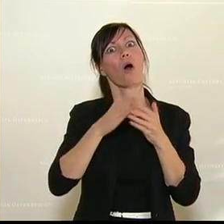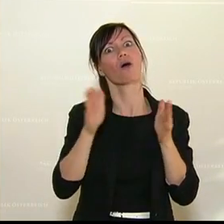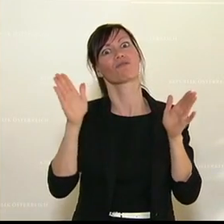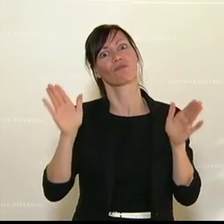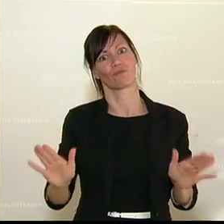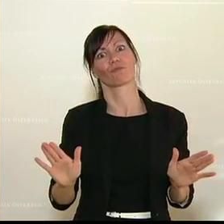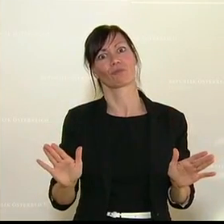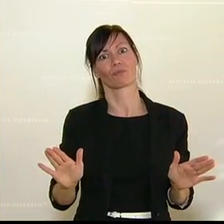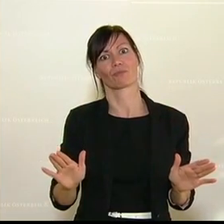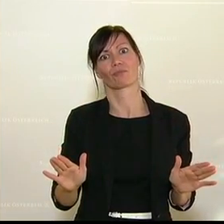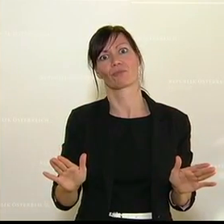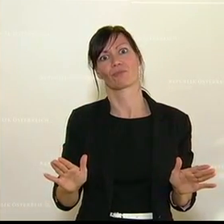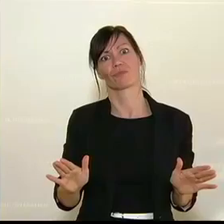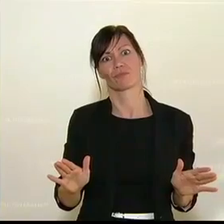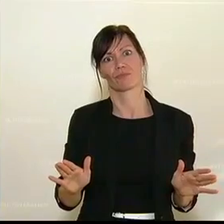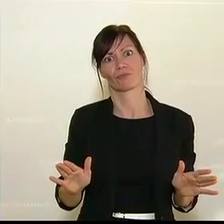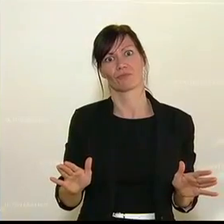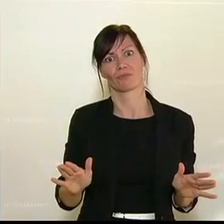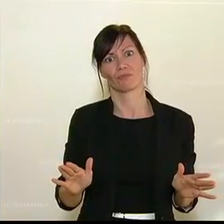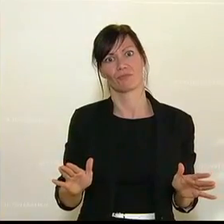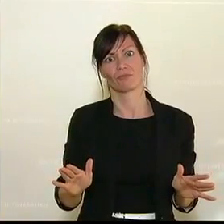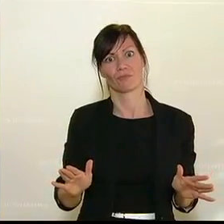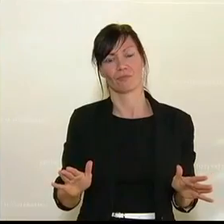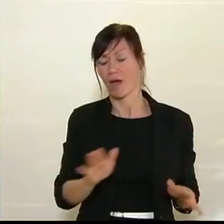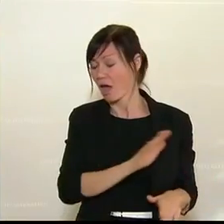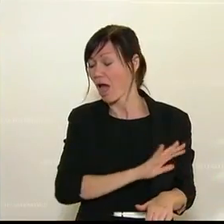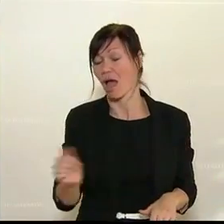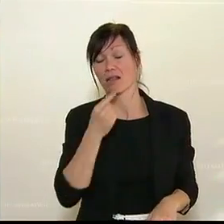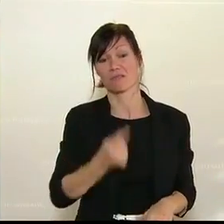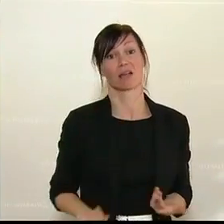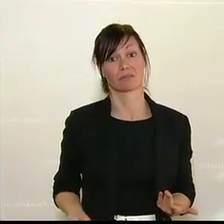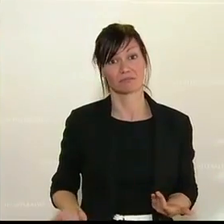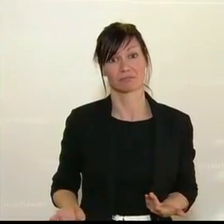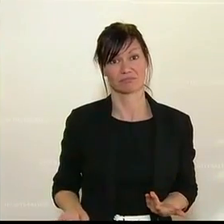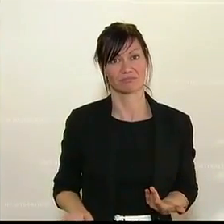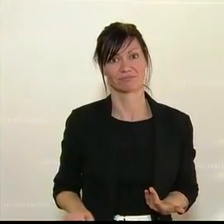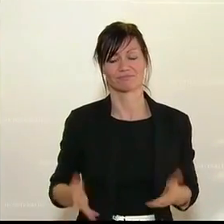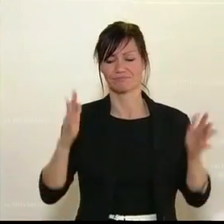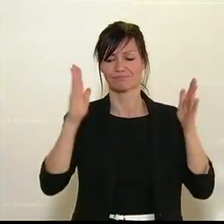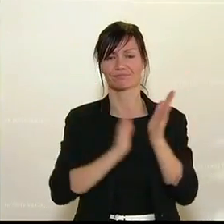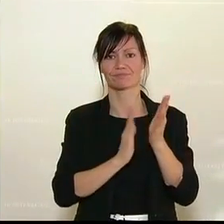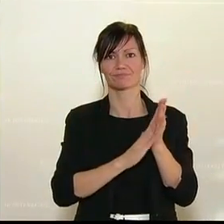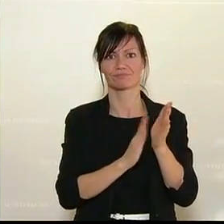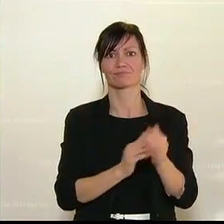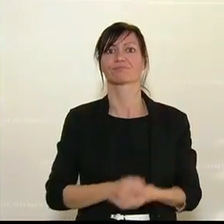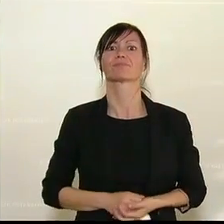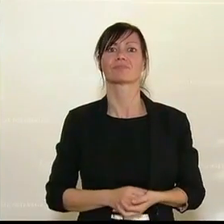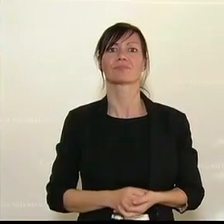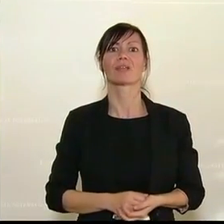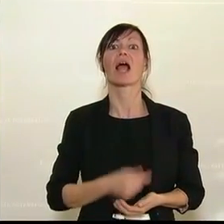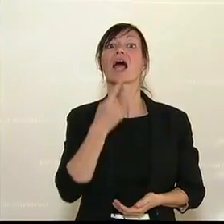Sie haben es vor allem auch deswegen gesagt, Sie haben es auch vor allem deswegen gesagt, weil